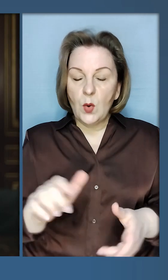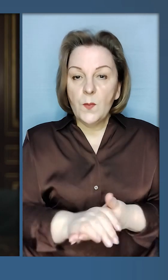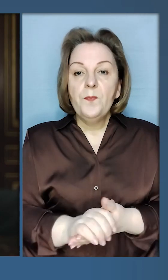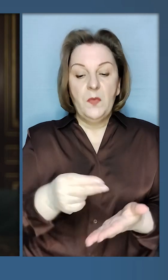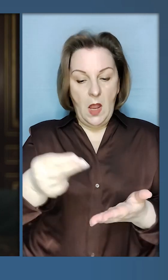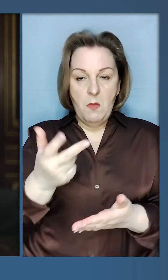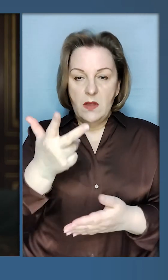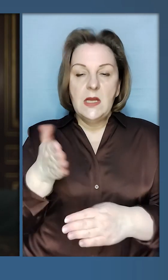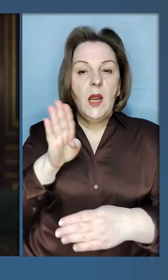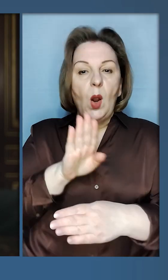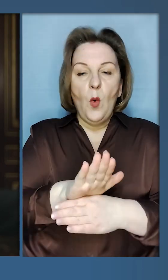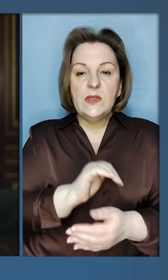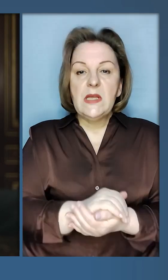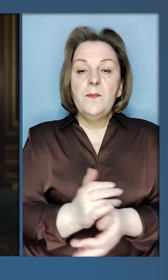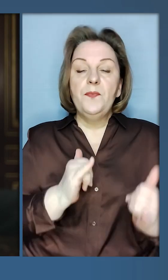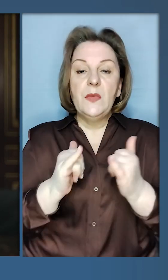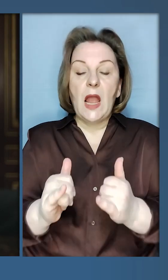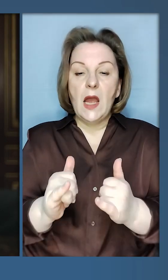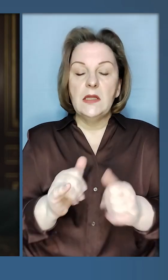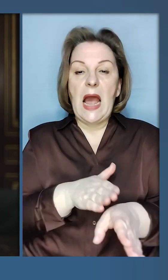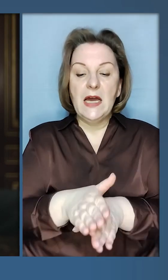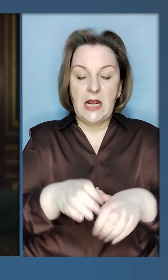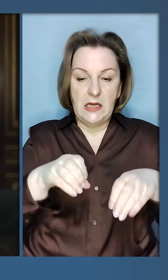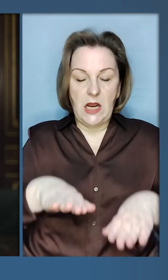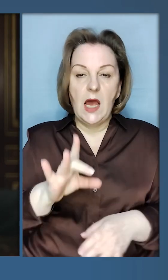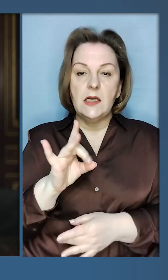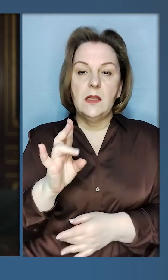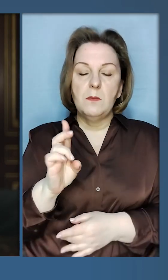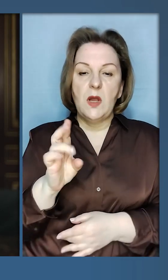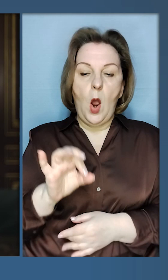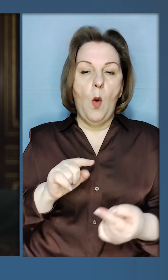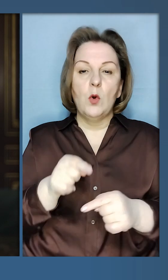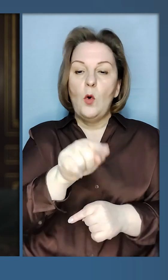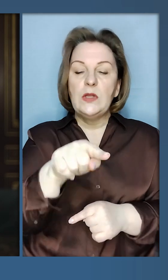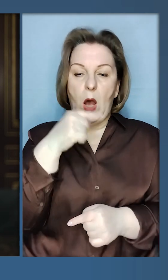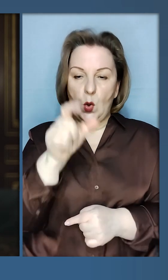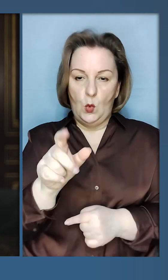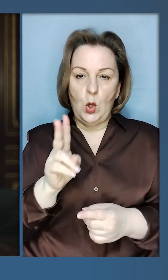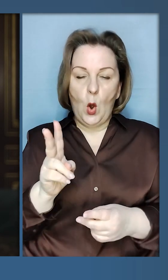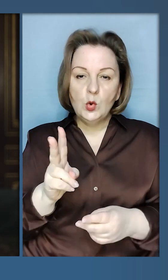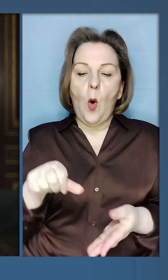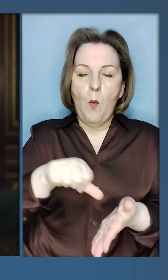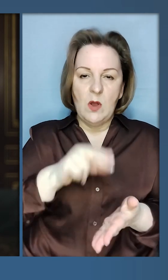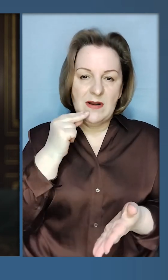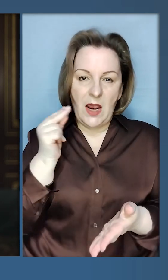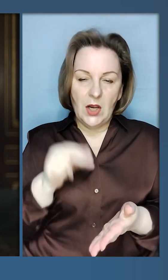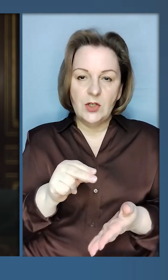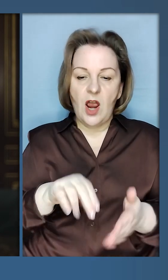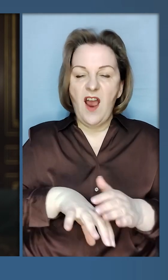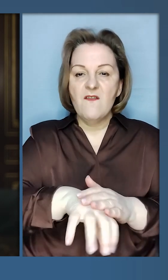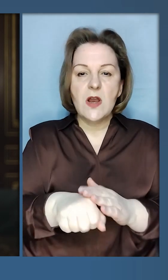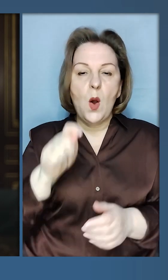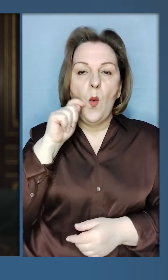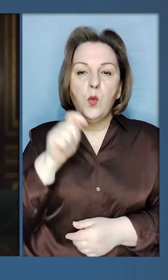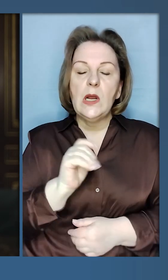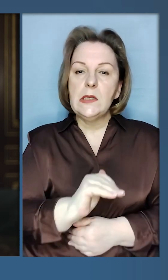та людей. Підписав три укази для реалізації рішення РНБО проти тих росіян, хто причетний до